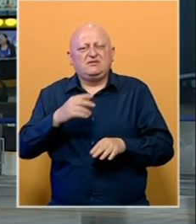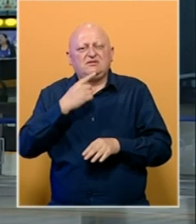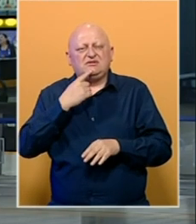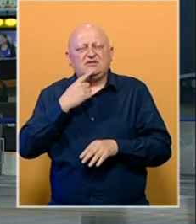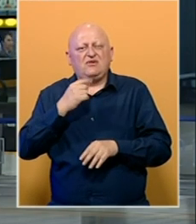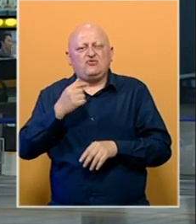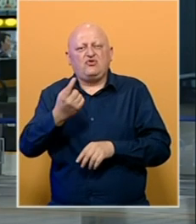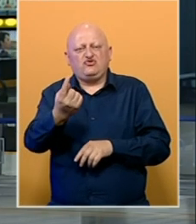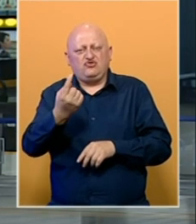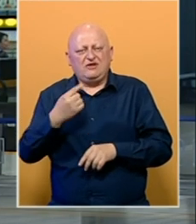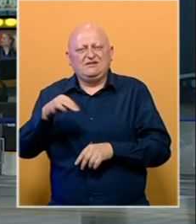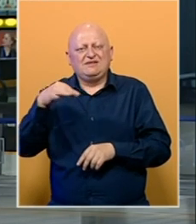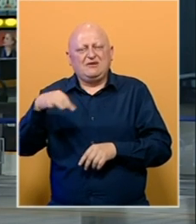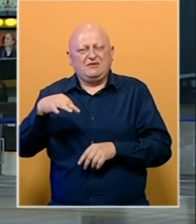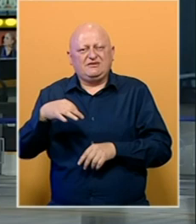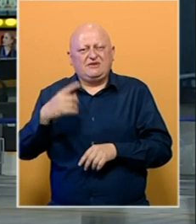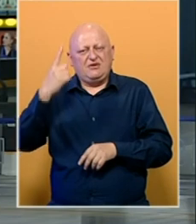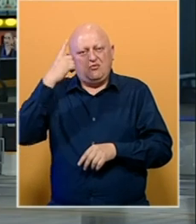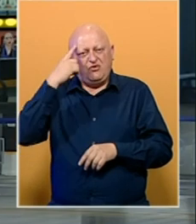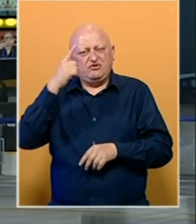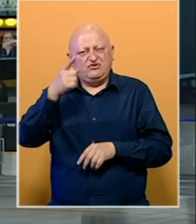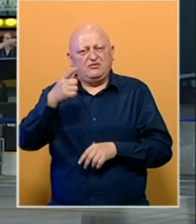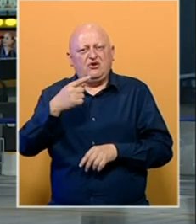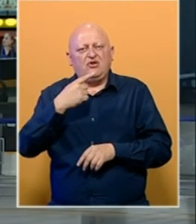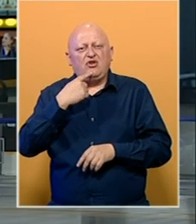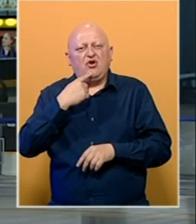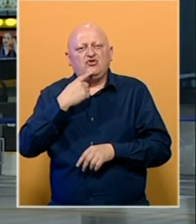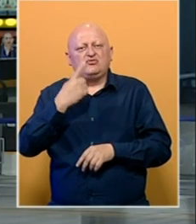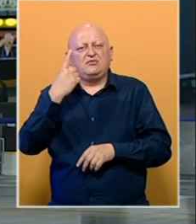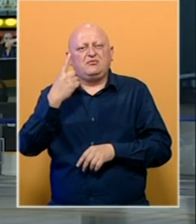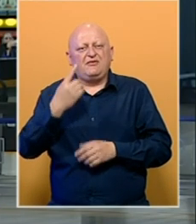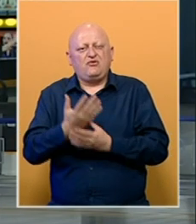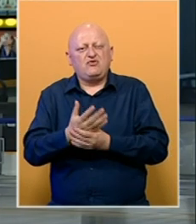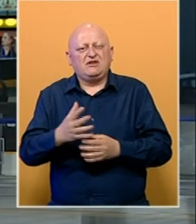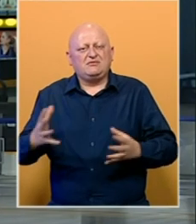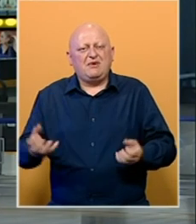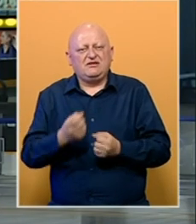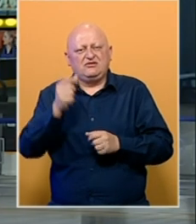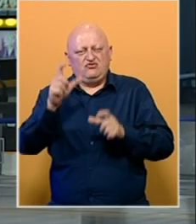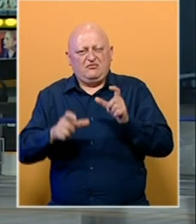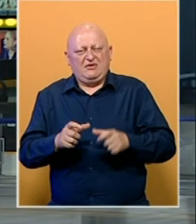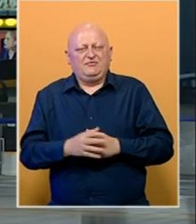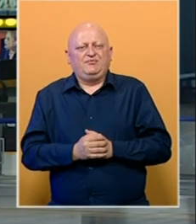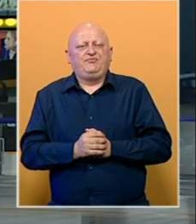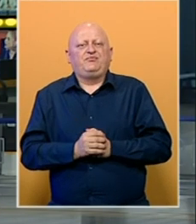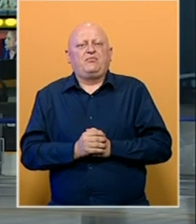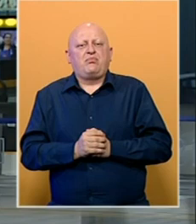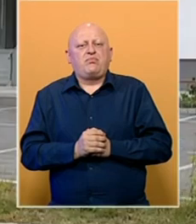za sve ljude koji su dolazili iz Srebrenice. Posjećamo vas na one koji su bili prva ruka spasatim ljudima.